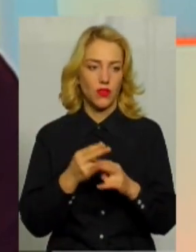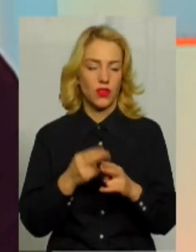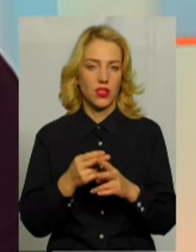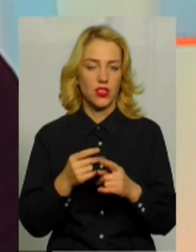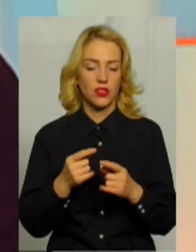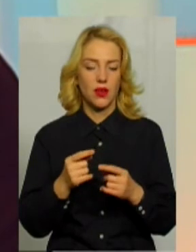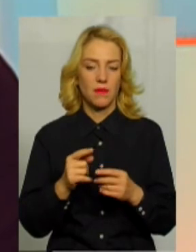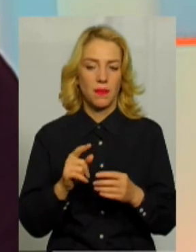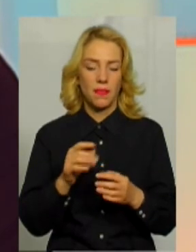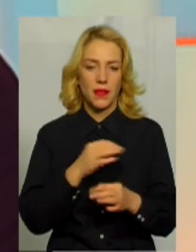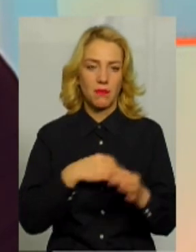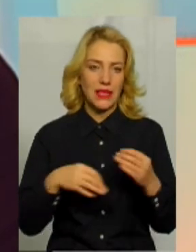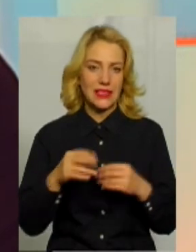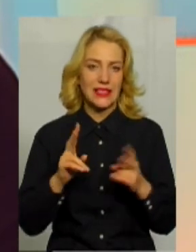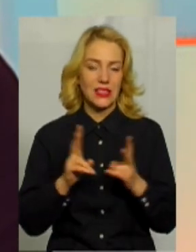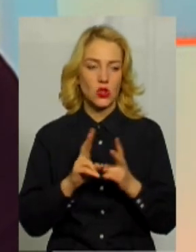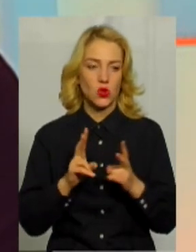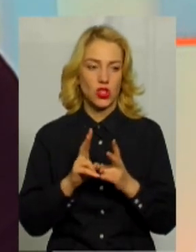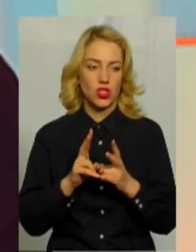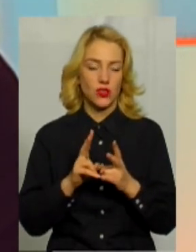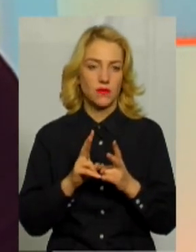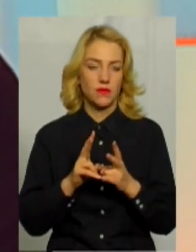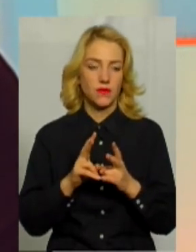бесіди, якісь зустрічі, якісь, можливо,